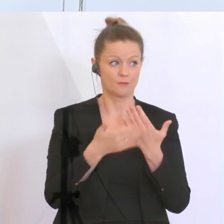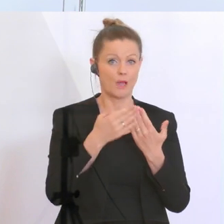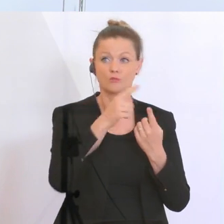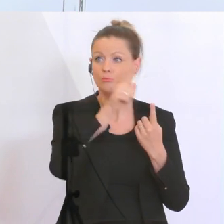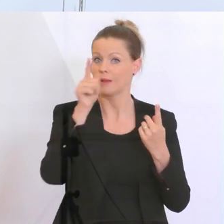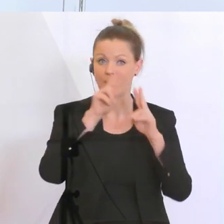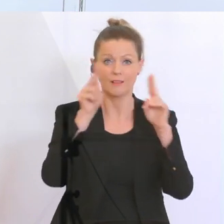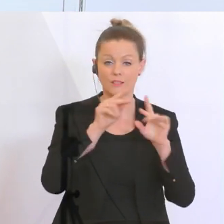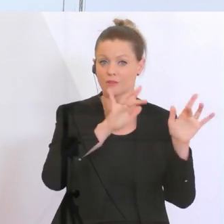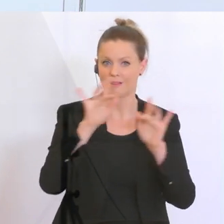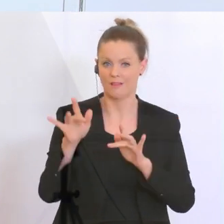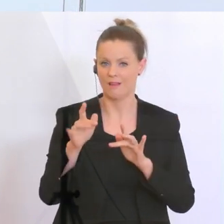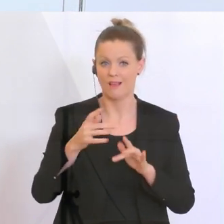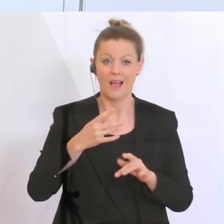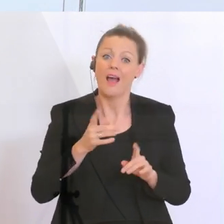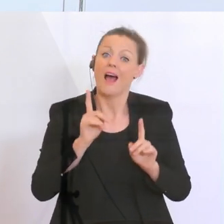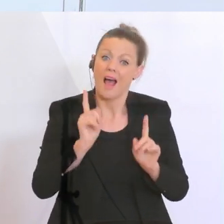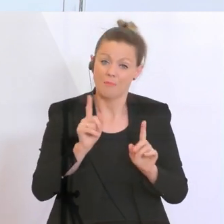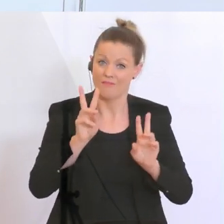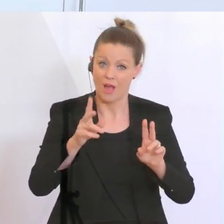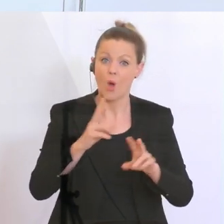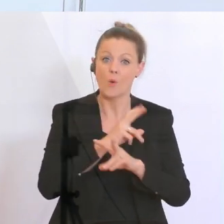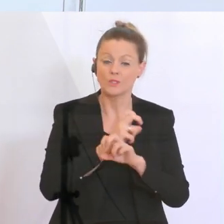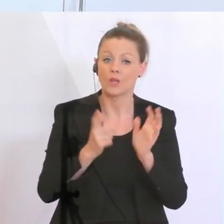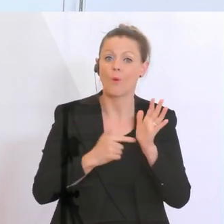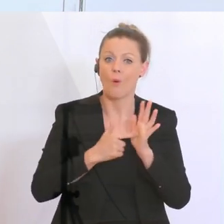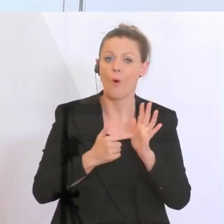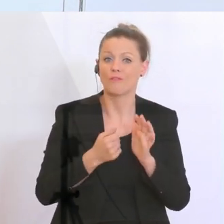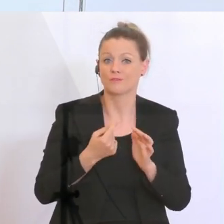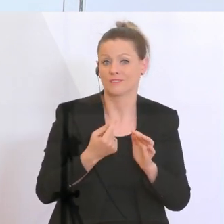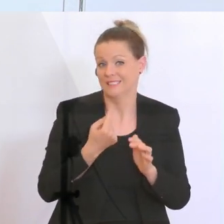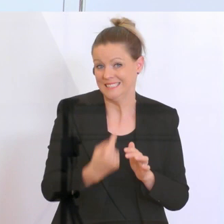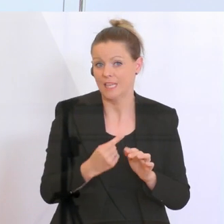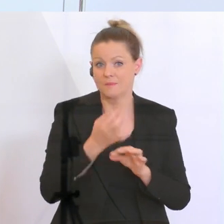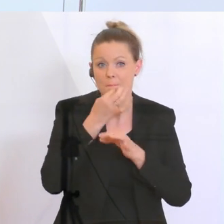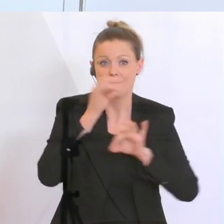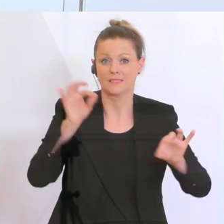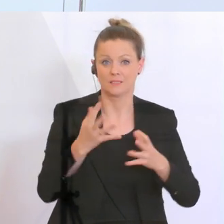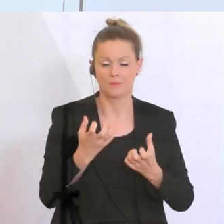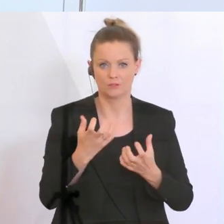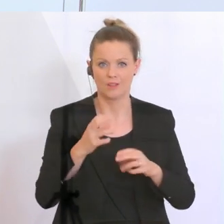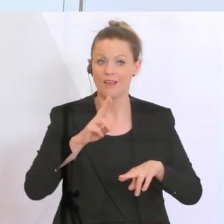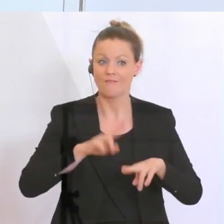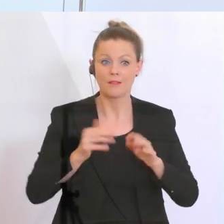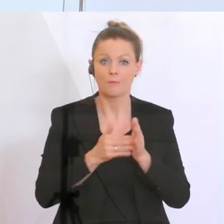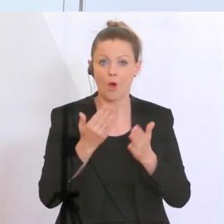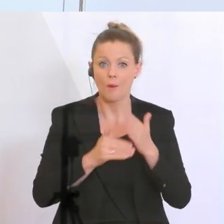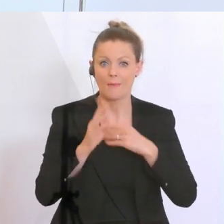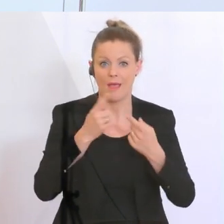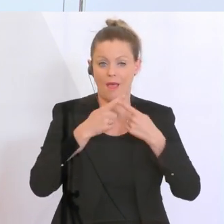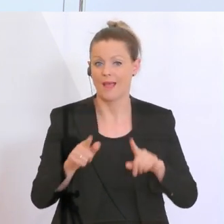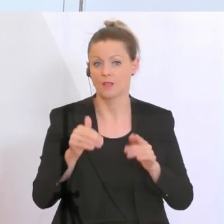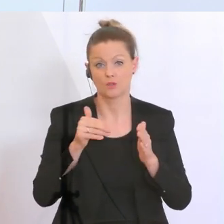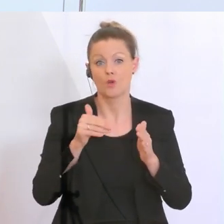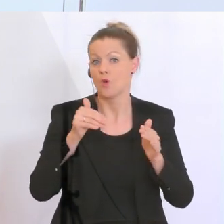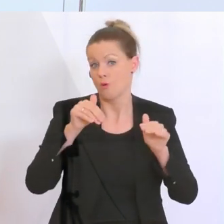-Beispiel. Wir werden in allen Bereichen, wenn es notwendig ist und wenn wir sagen, hier braucht es noch mehr, auch nachschärfen müssen. Das liegt aber an der Frage, wie lange